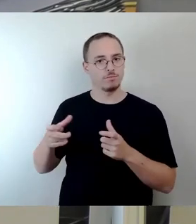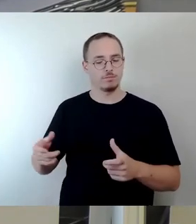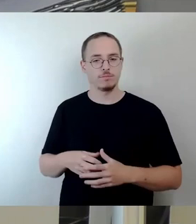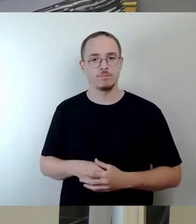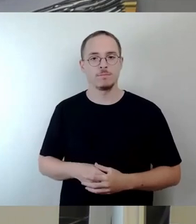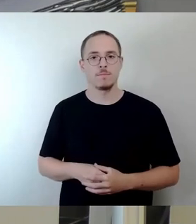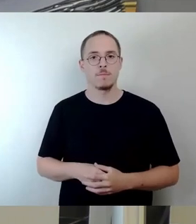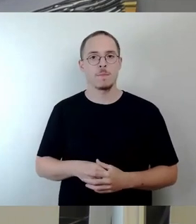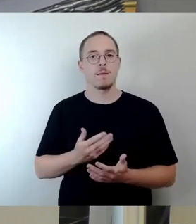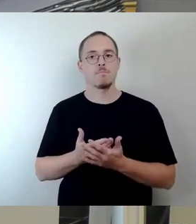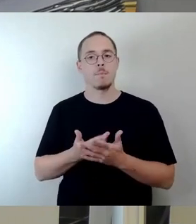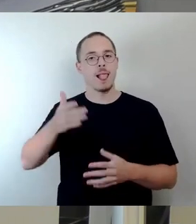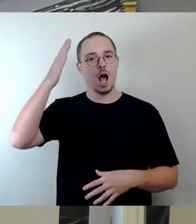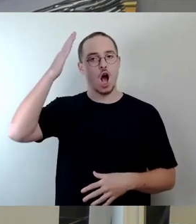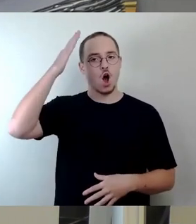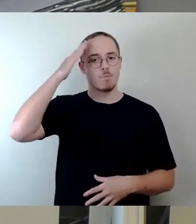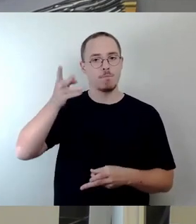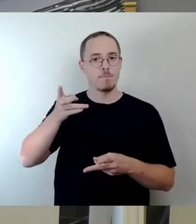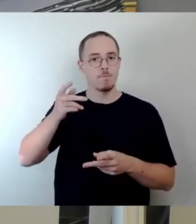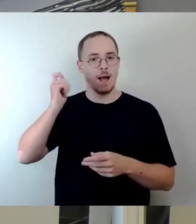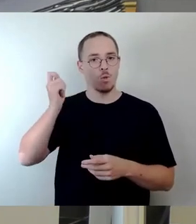Wir reden über die Verlängerung der Linie 8.